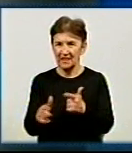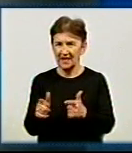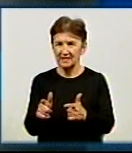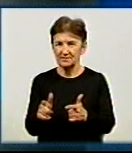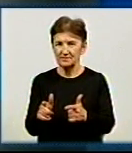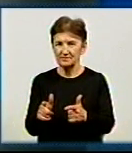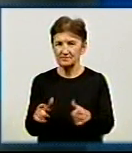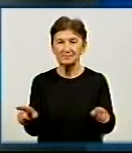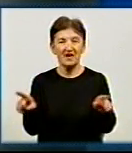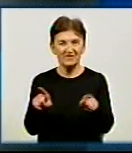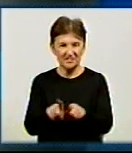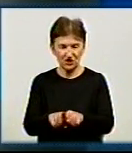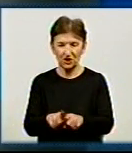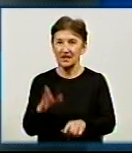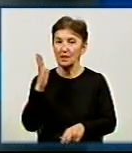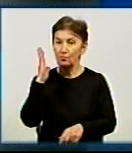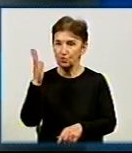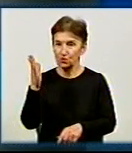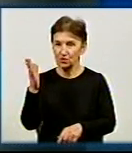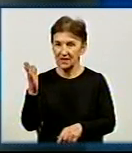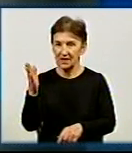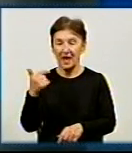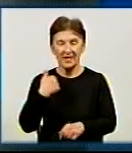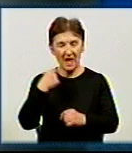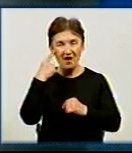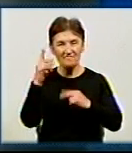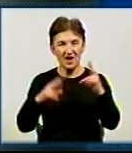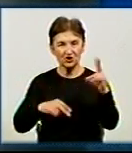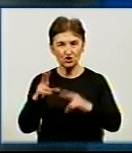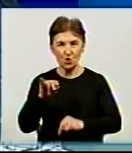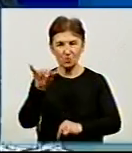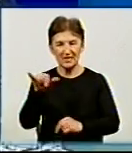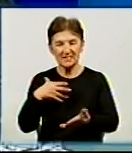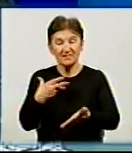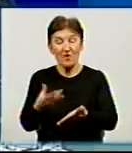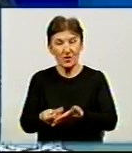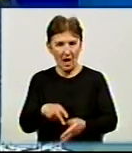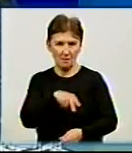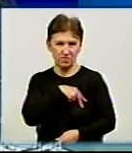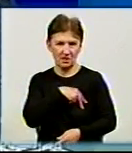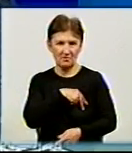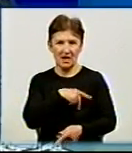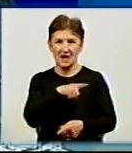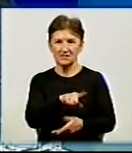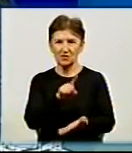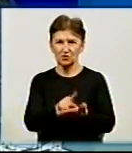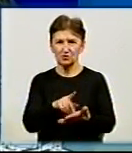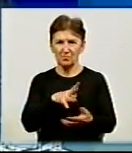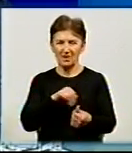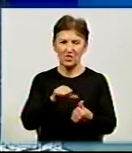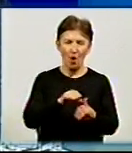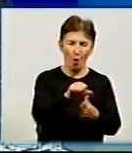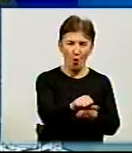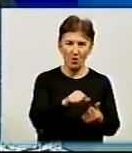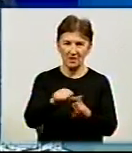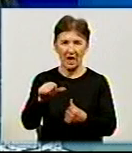все ж таки будуть, ну, я вважаю, що це у них своя премія. Це окремі повинні бути вручення, як